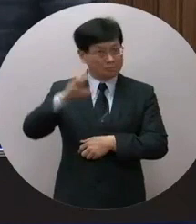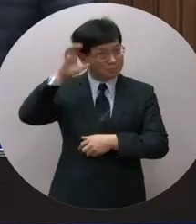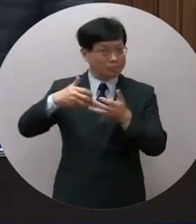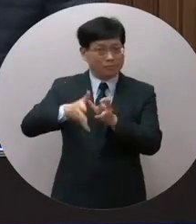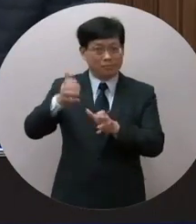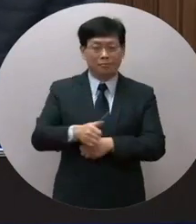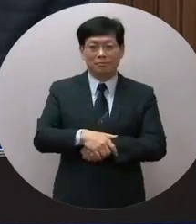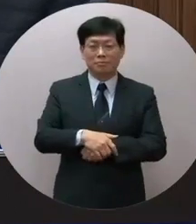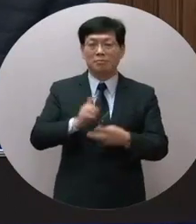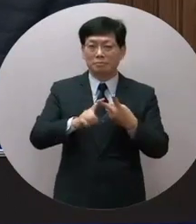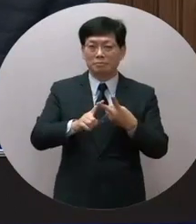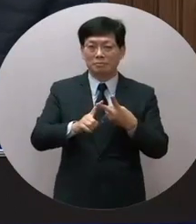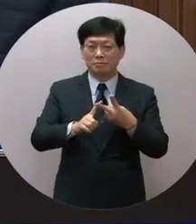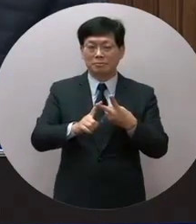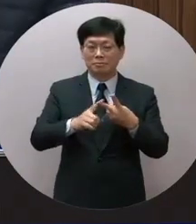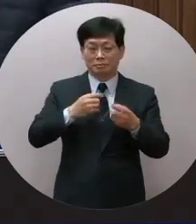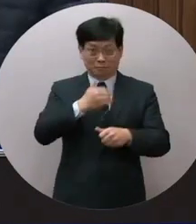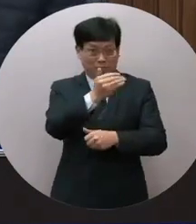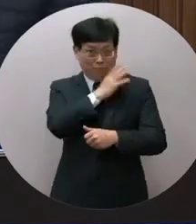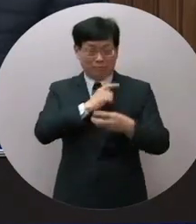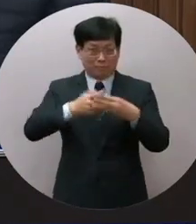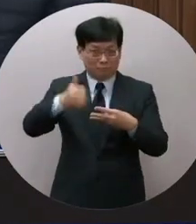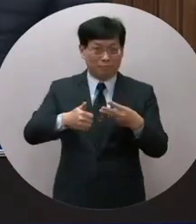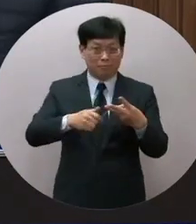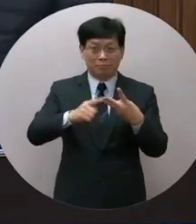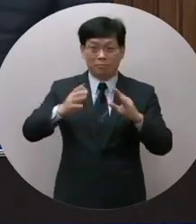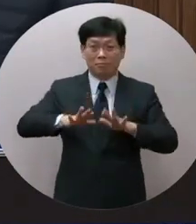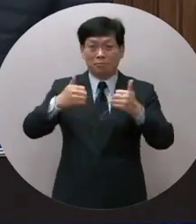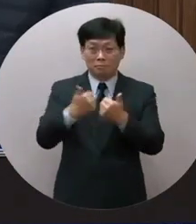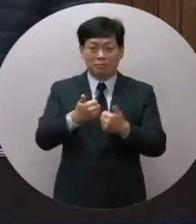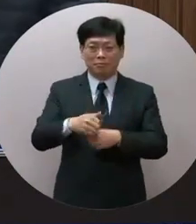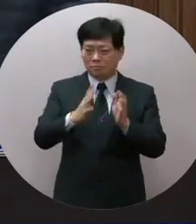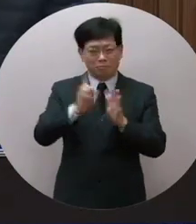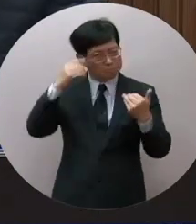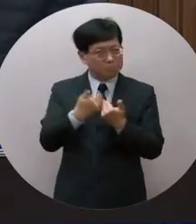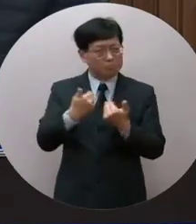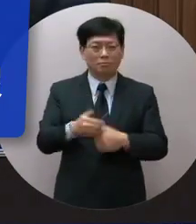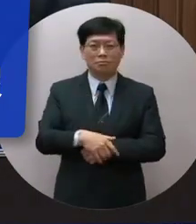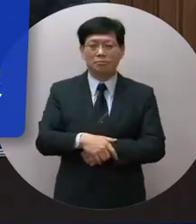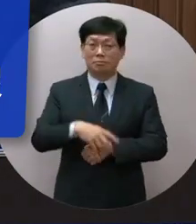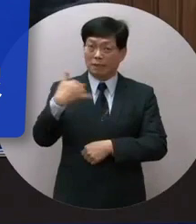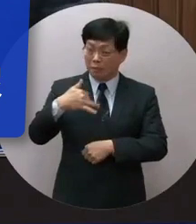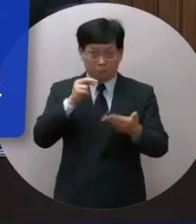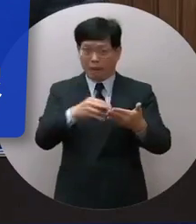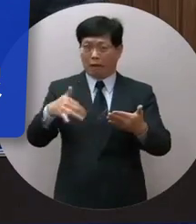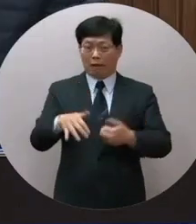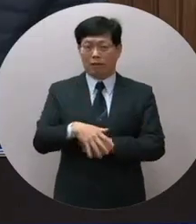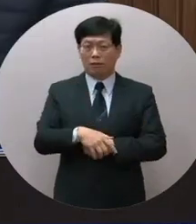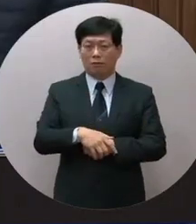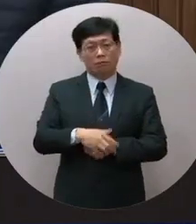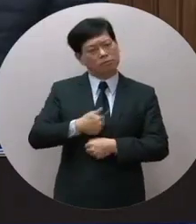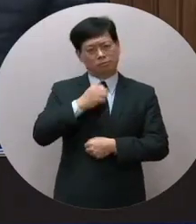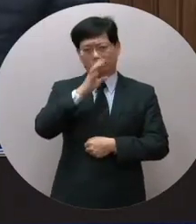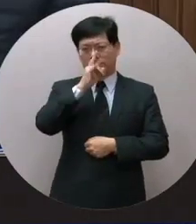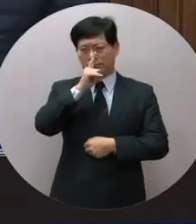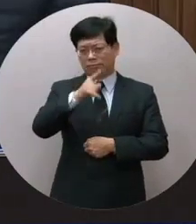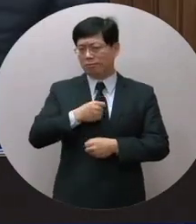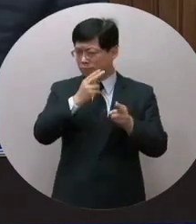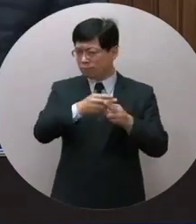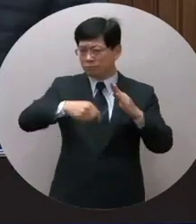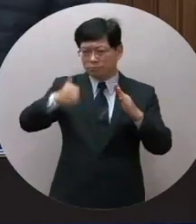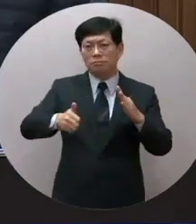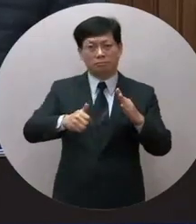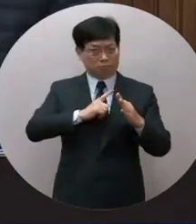的蘇部長包括陳其中主委包括國華會都在反對也還沒有看到內容我真的非常